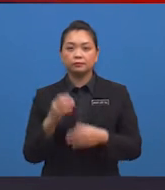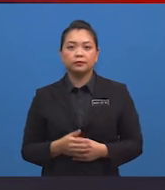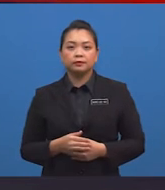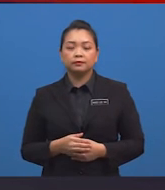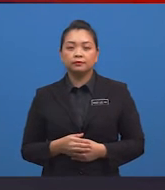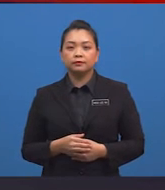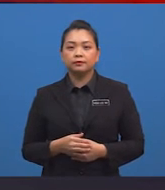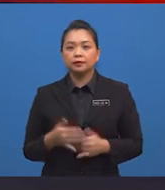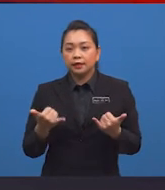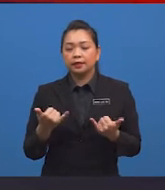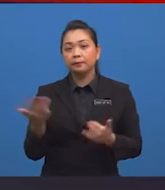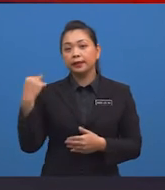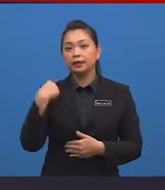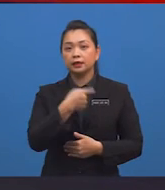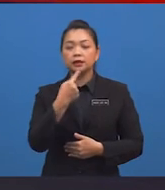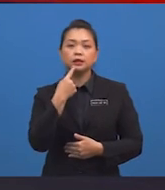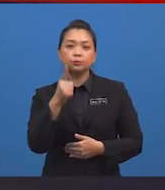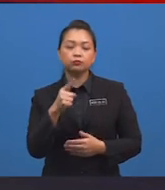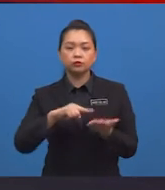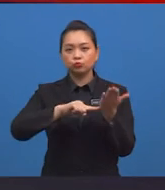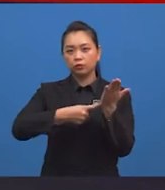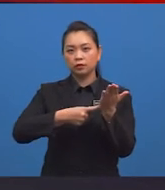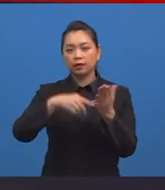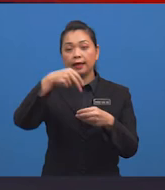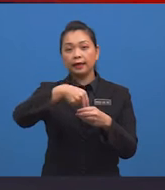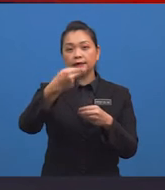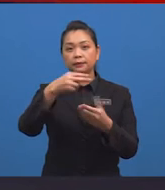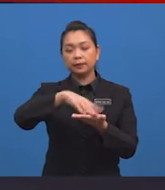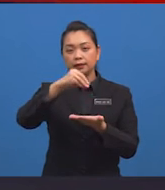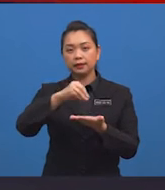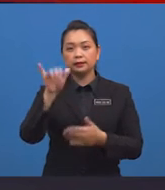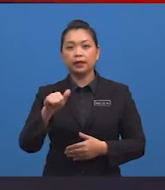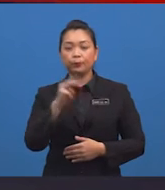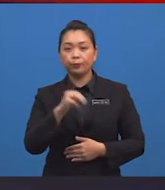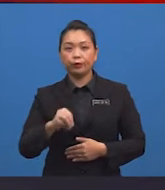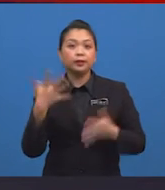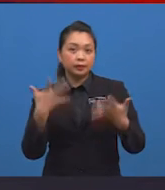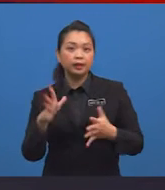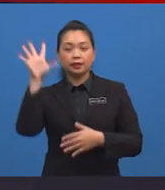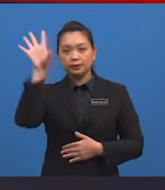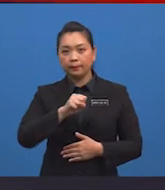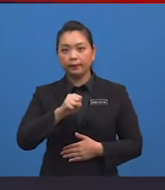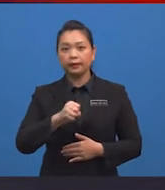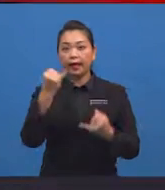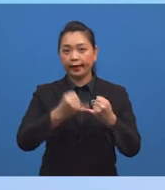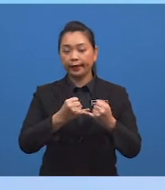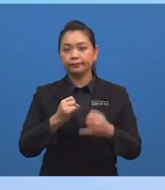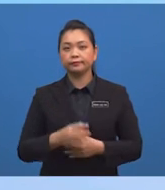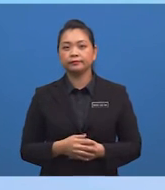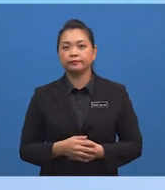kenal Mari kita sebutkan semula Hasil pembelajaran Yang telah murid-murid capai Di akhir sesi ini